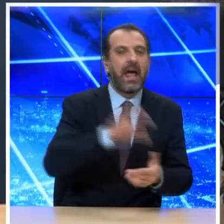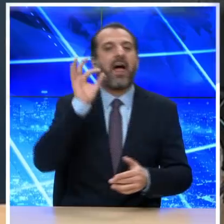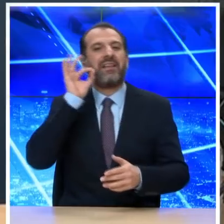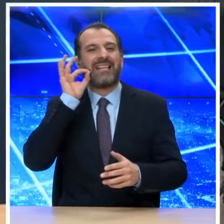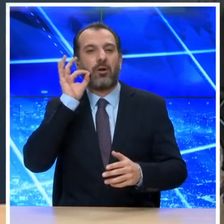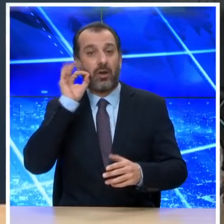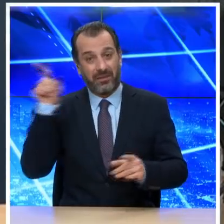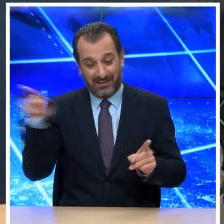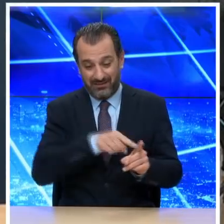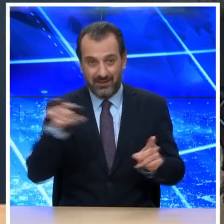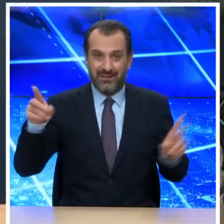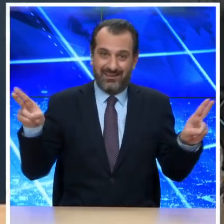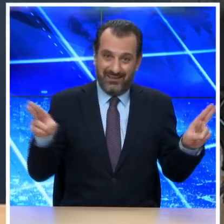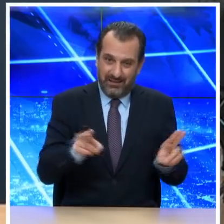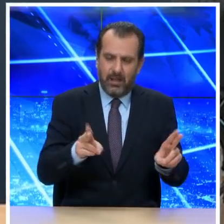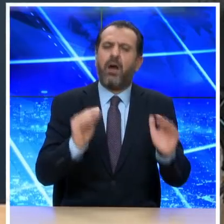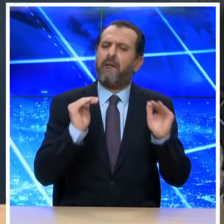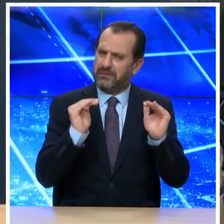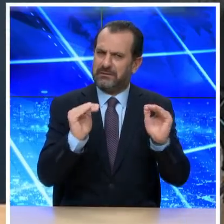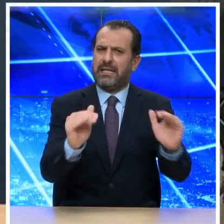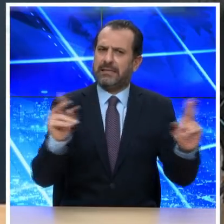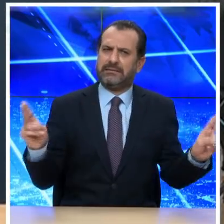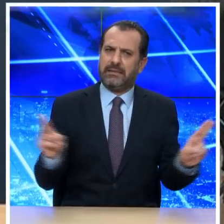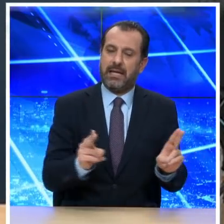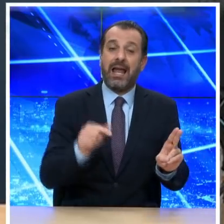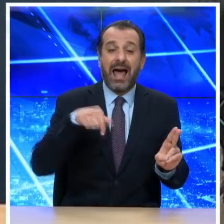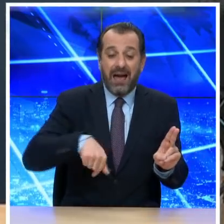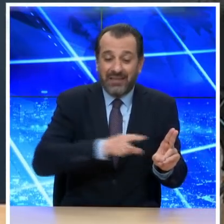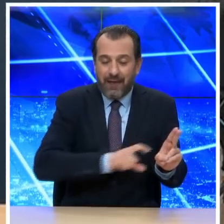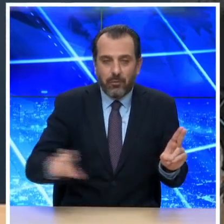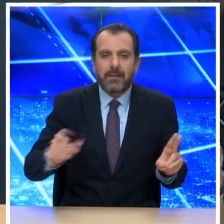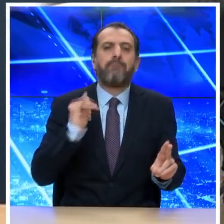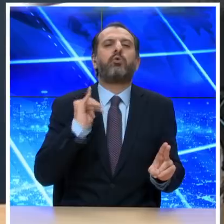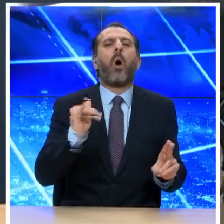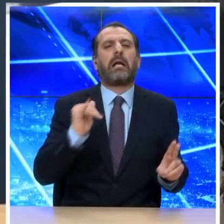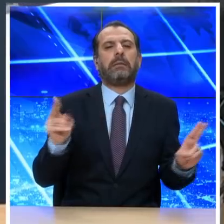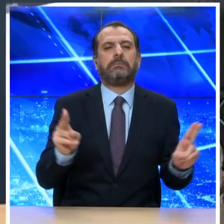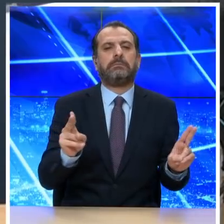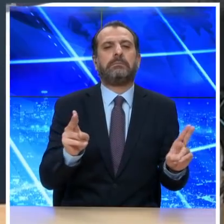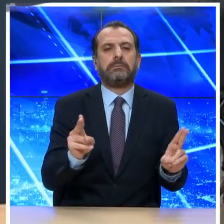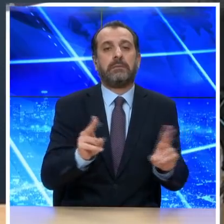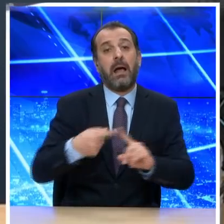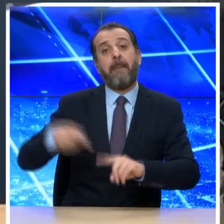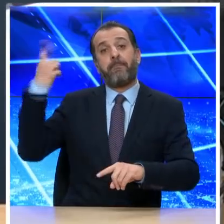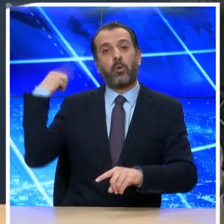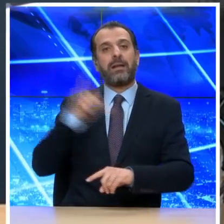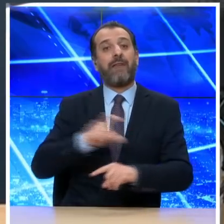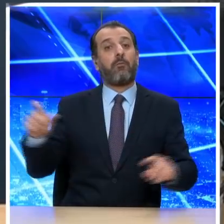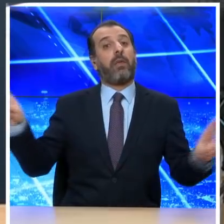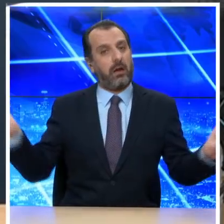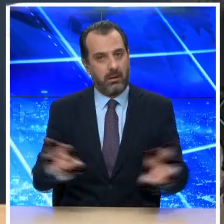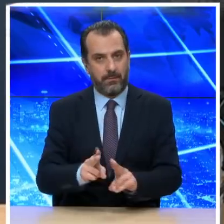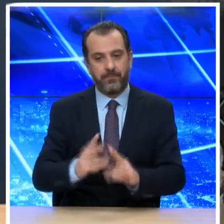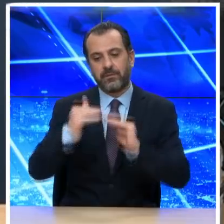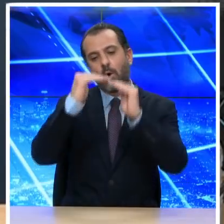της Θεσσαλονίκης συνεχίζεται αν και με πιο βραδίς ρυθμού σε σχέση με την προηγούμενη εβδομάδα. Το νοτιότερο τμήμα της